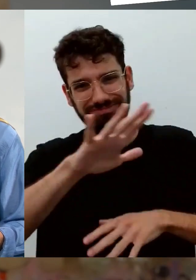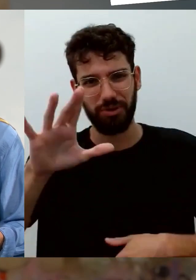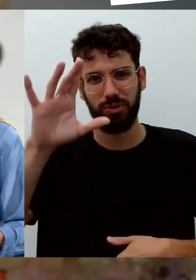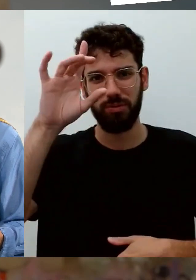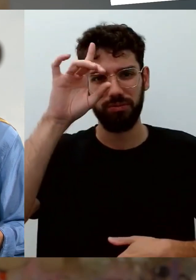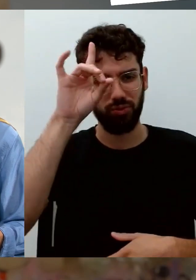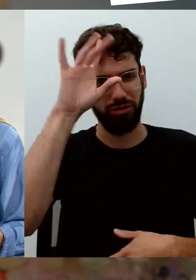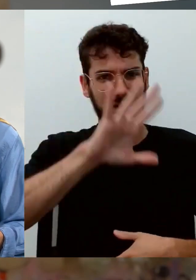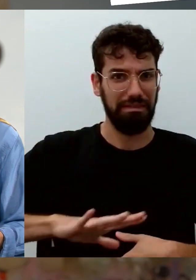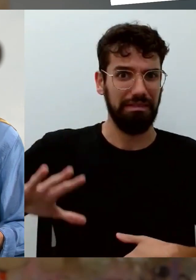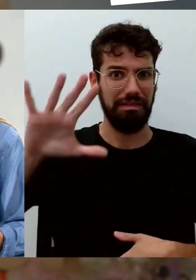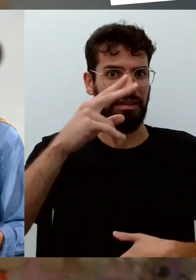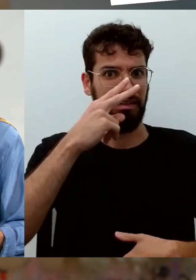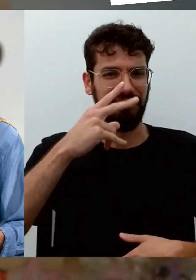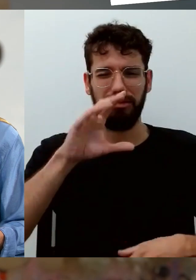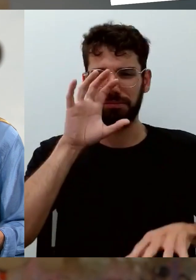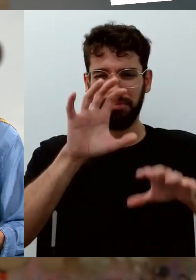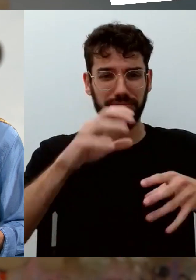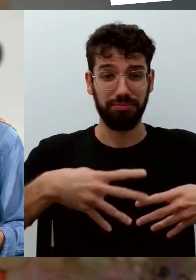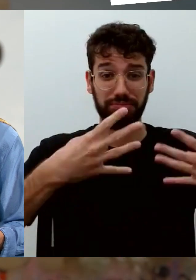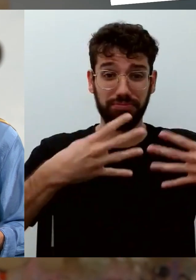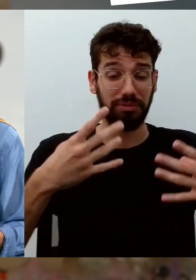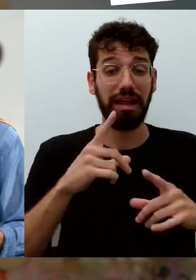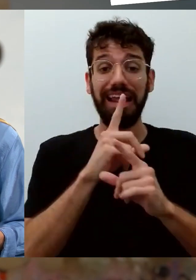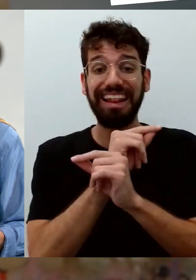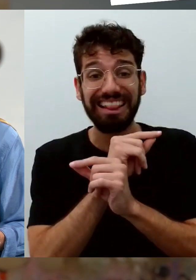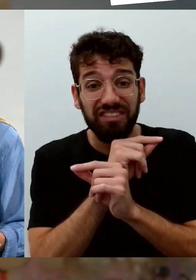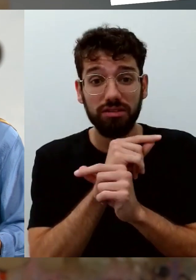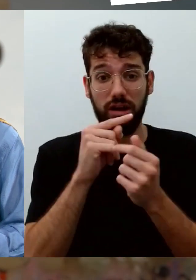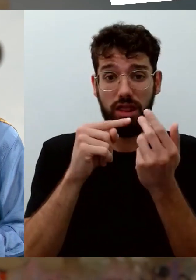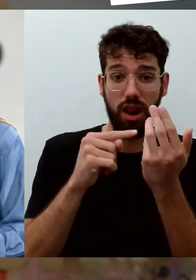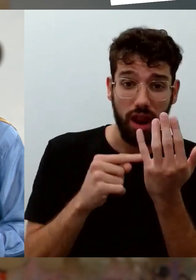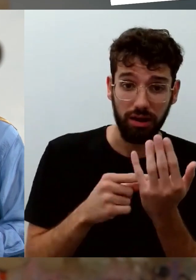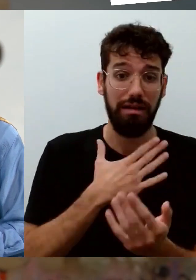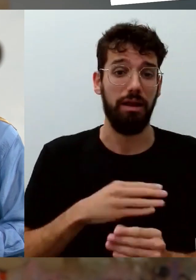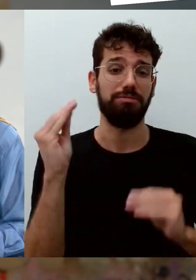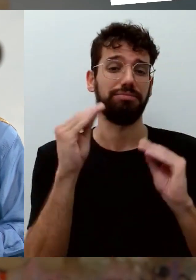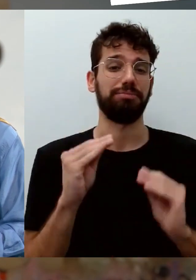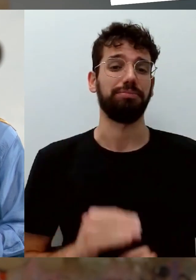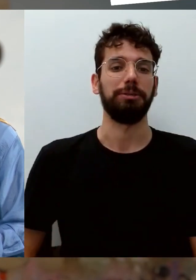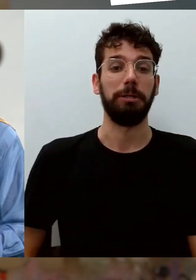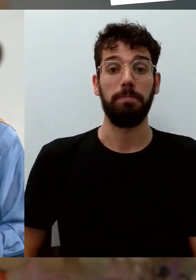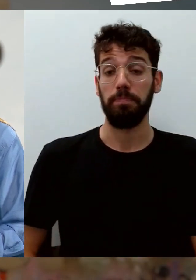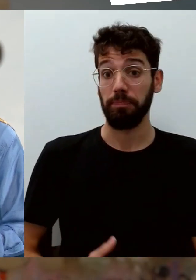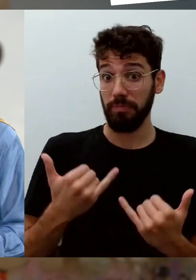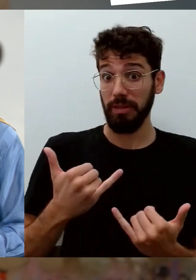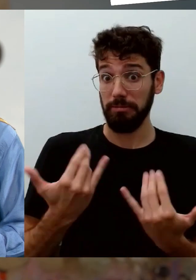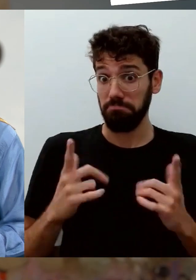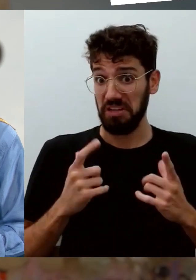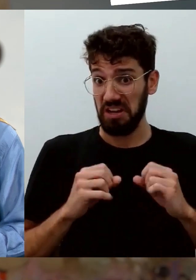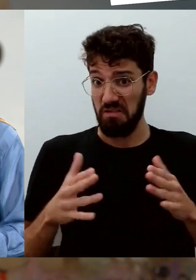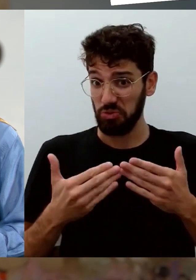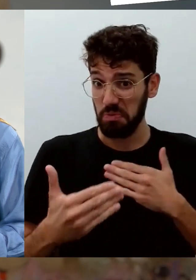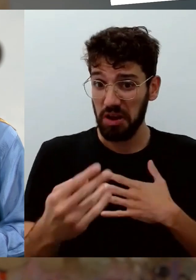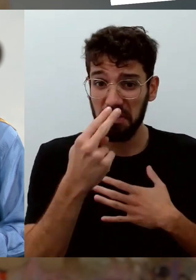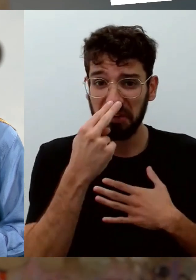Beine gestellt wird. Also macht gerne mit bei Twitter und Co. Wir freuen uns, wenn ihr das Ganze begleitet. Und bevor wir einen Ausblick geben, wie es hier bei uns im Livestream weitergeht,